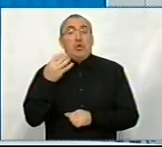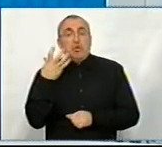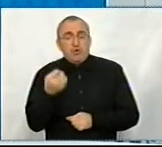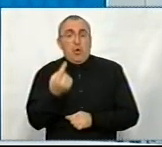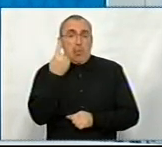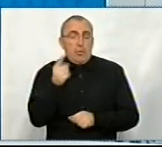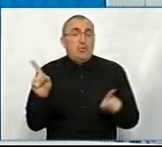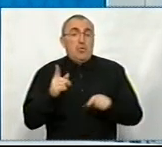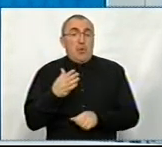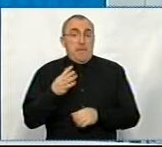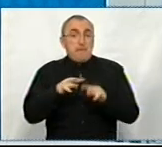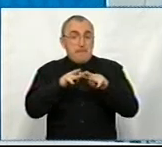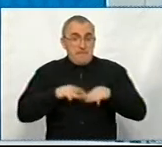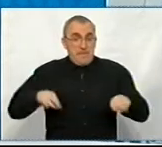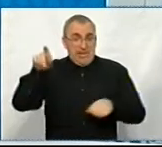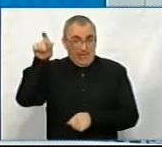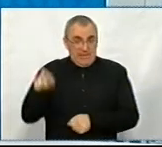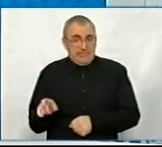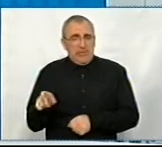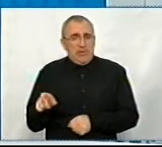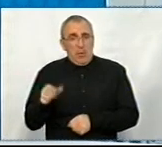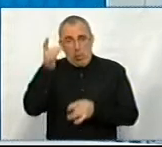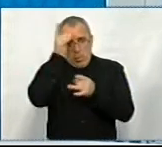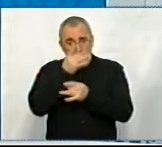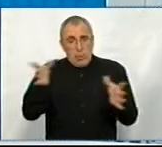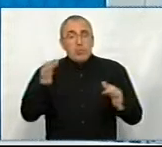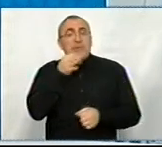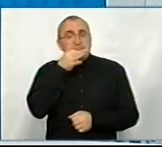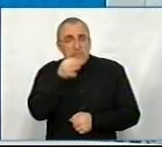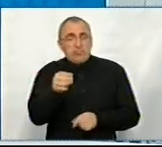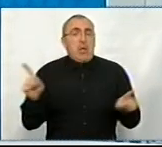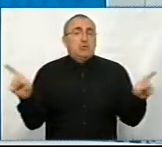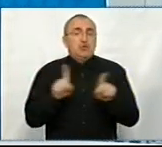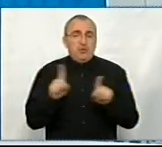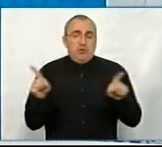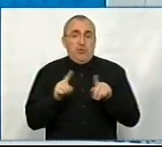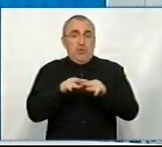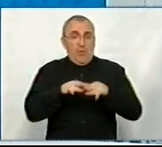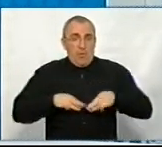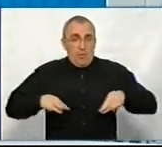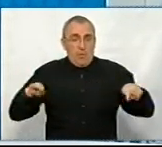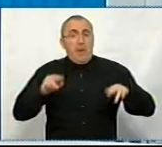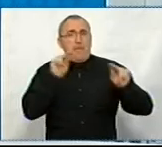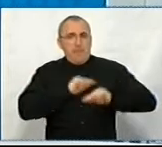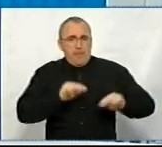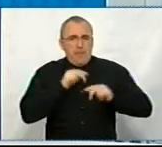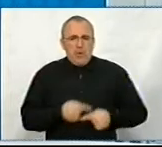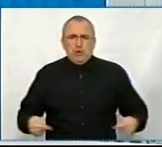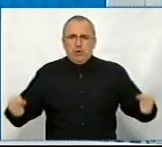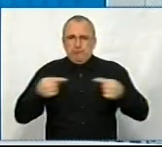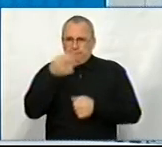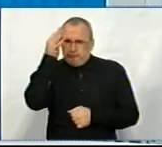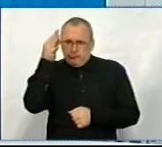одне, що міністр культури сказав, що міністерство, воно працює, чіткий